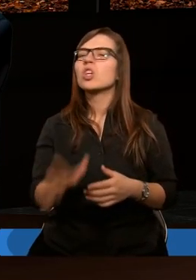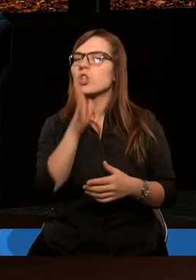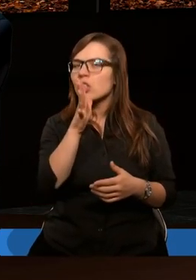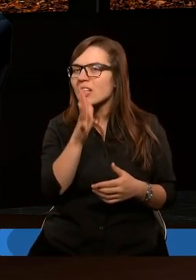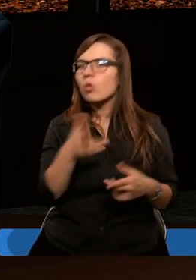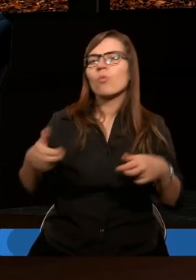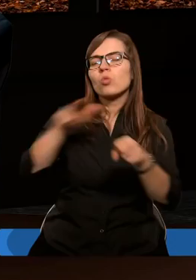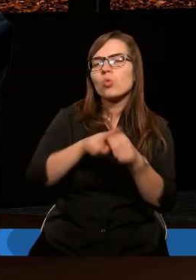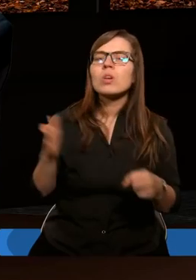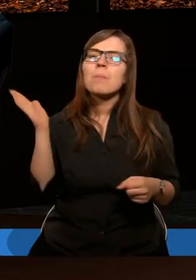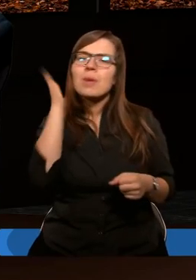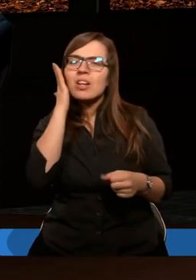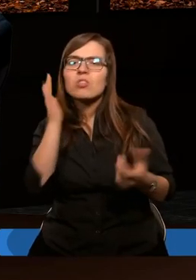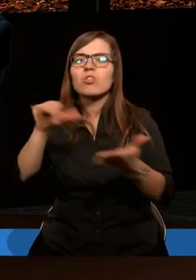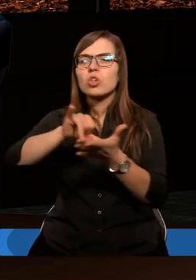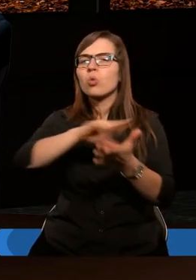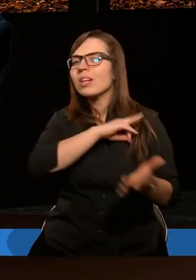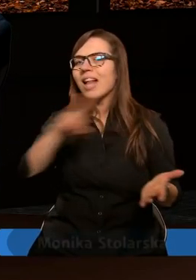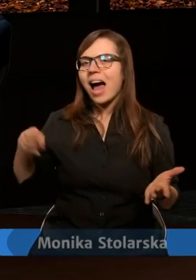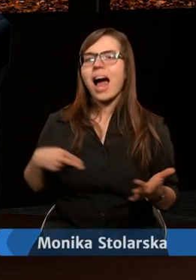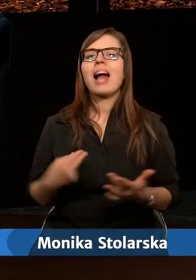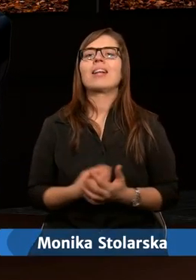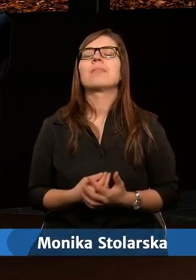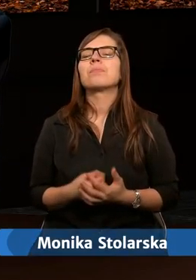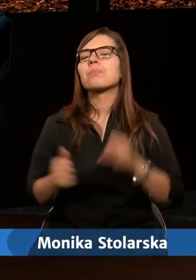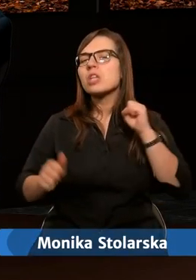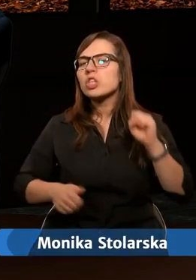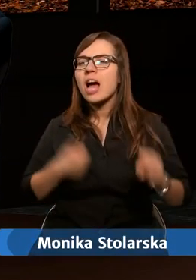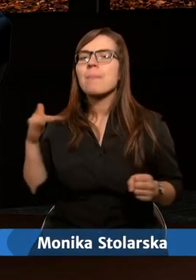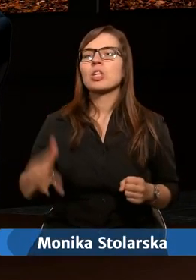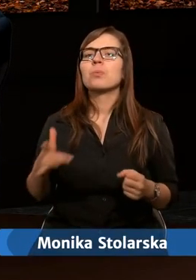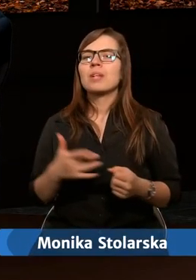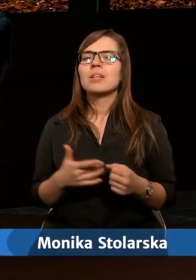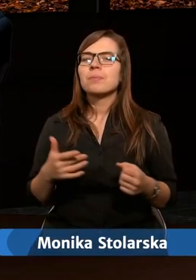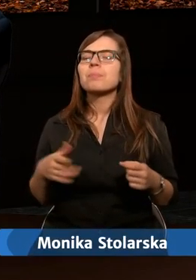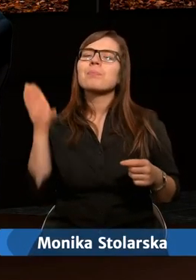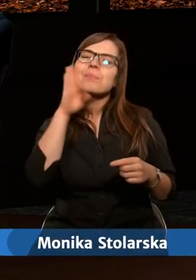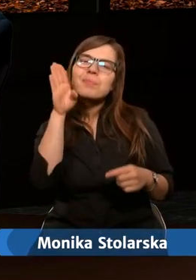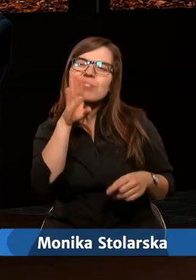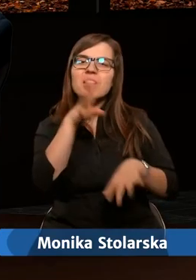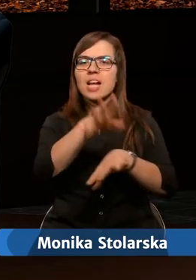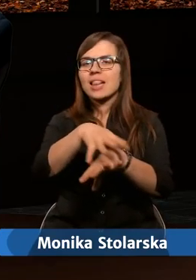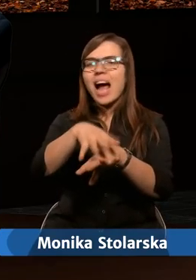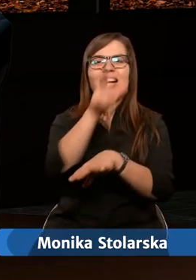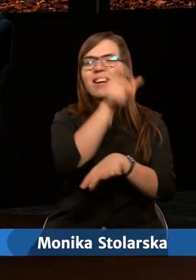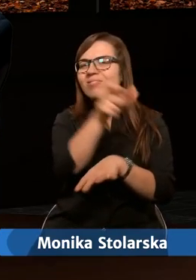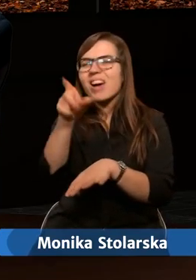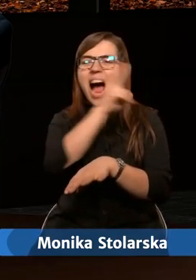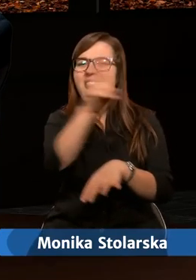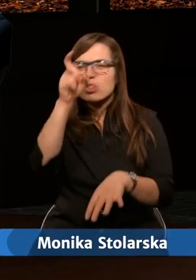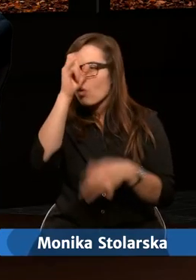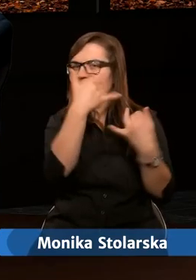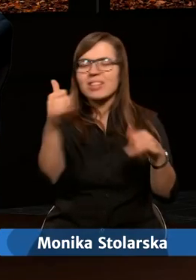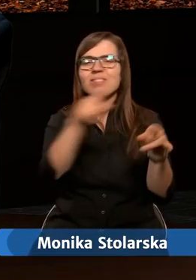Żydów, którzy mieszkają wśród nas, żebyśmy tak samo traktowali jak każdego